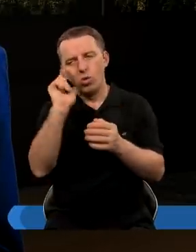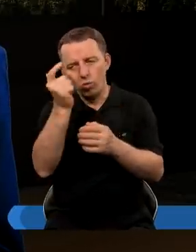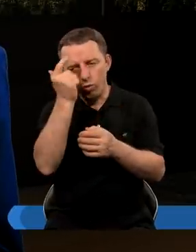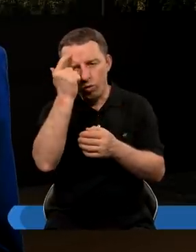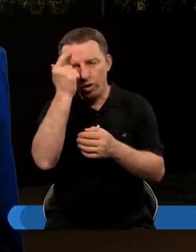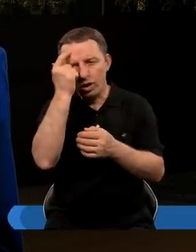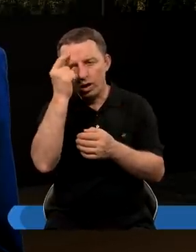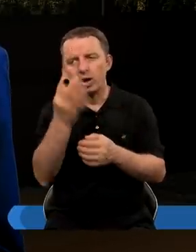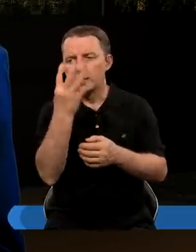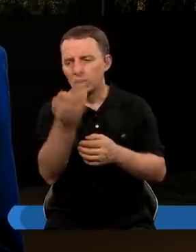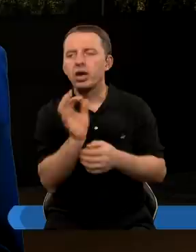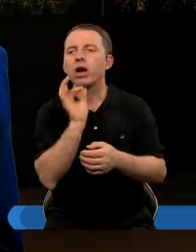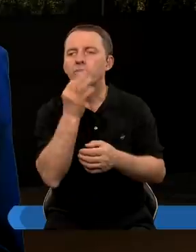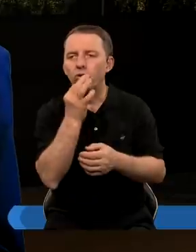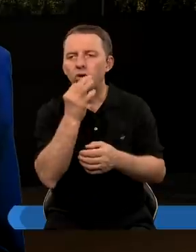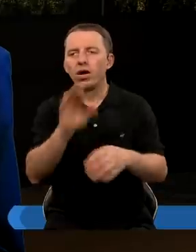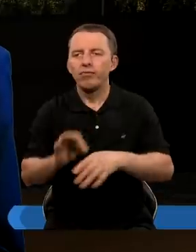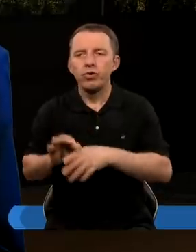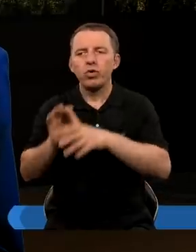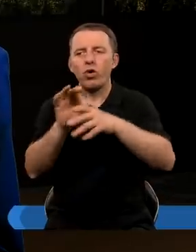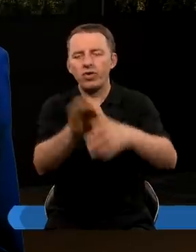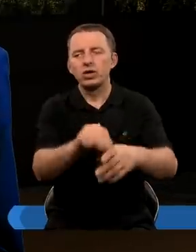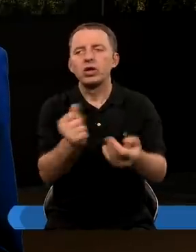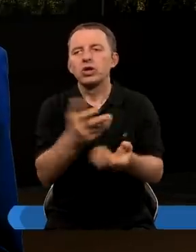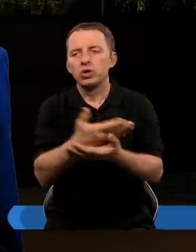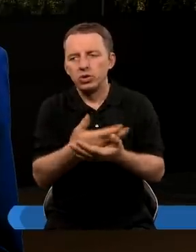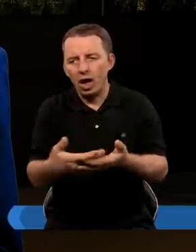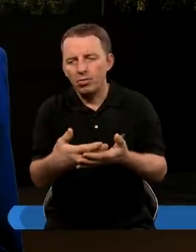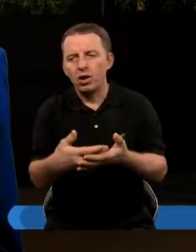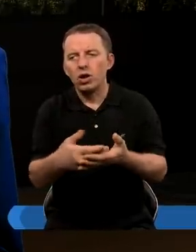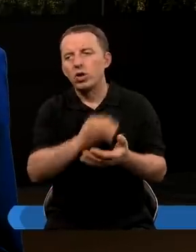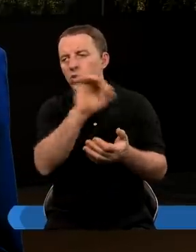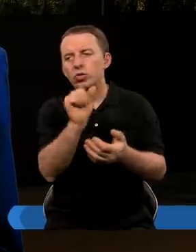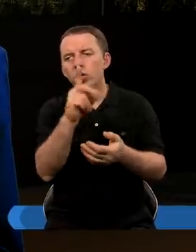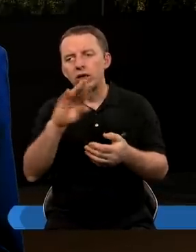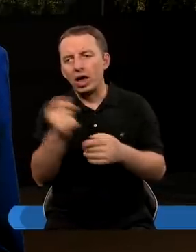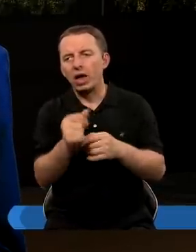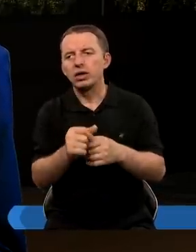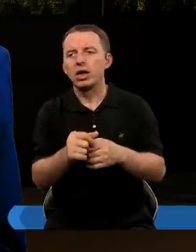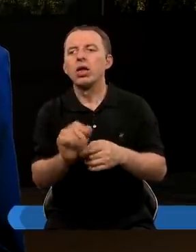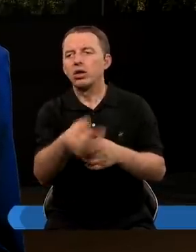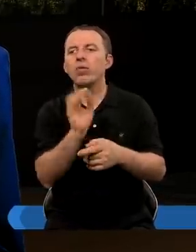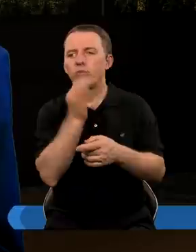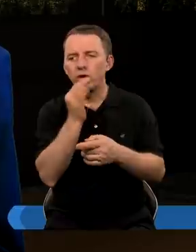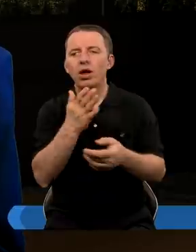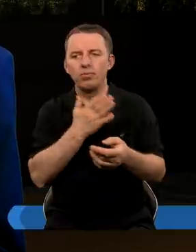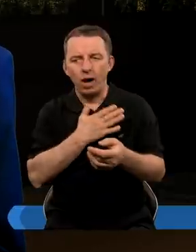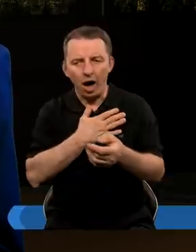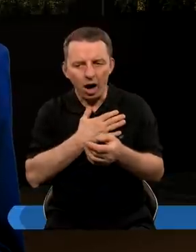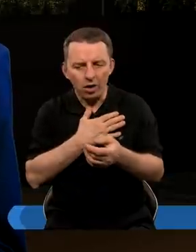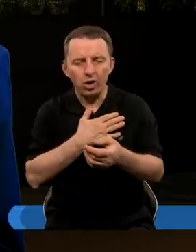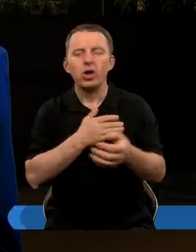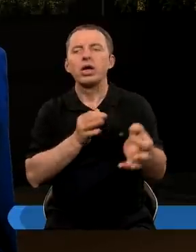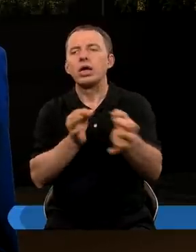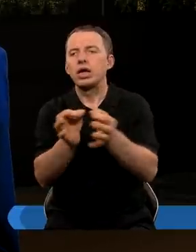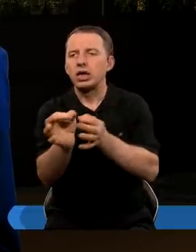głównie na czterech młodzieńcach uprowadzonych z ziemi judzkiej. I ci młodzieńcy mają...